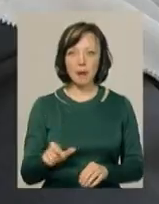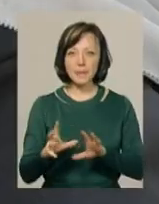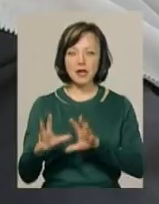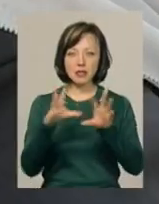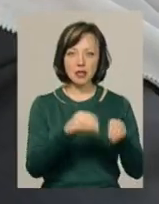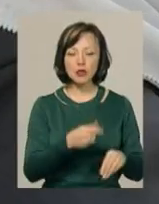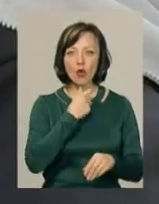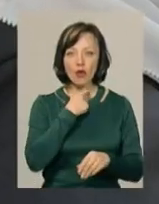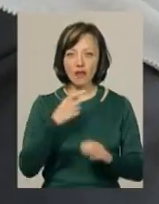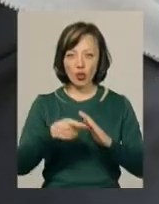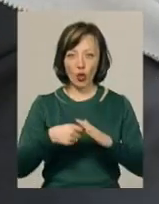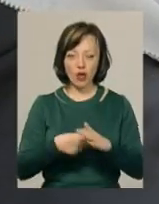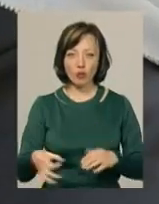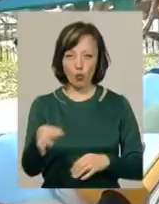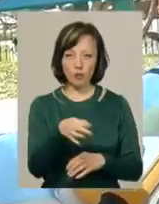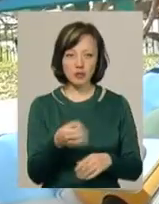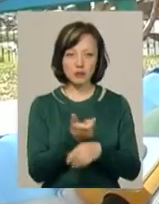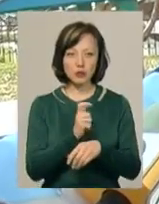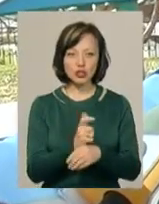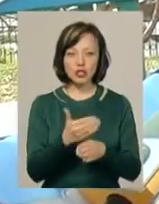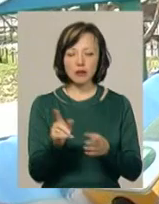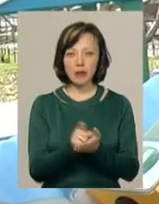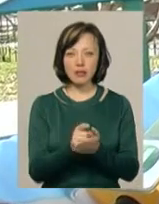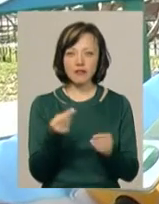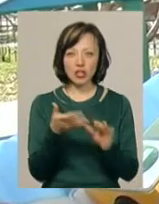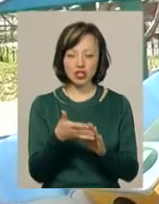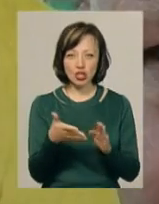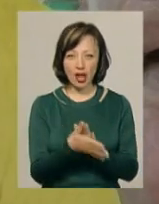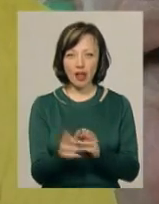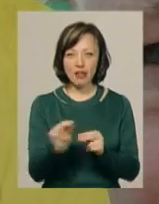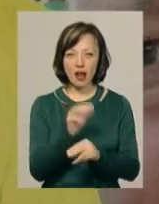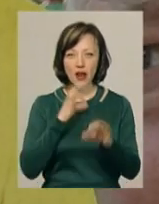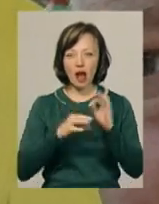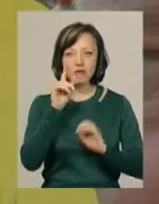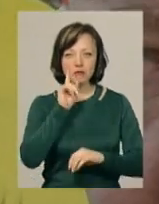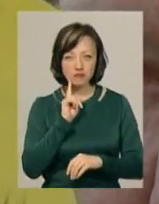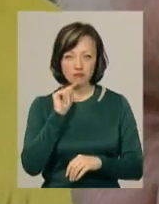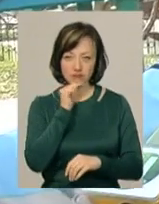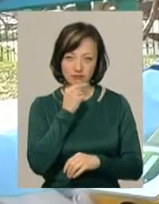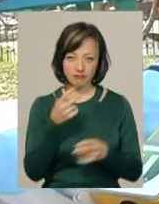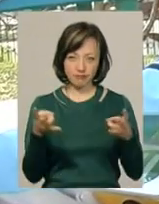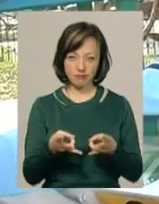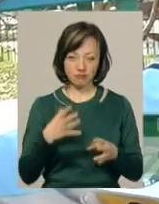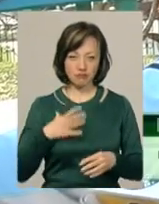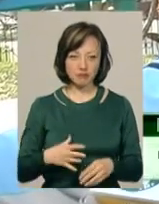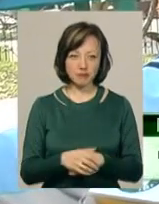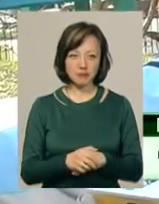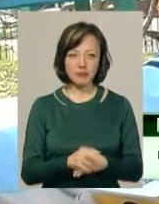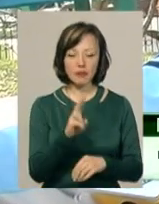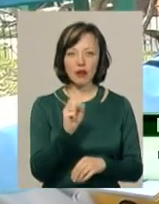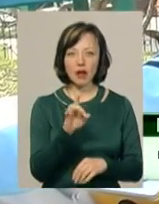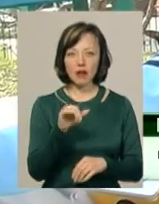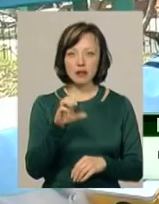Горлівки Донецької області. Чоловік розповідає, більшу частину пенсій витрачає на ліки, а от на смаколиках доводиться економити. «Карітас мені